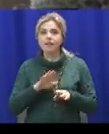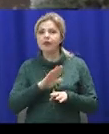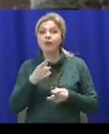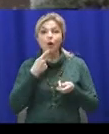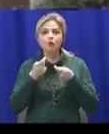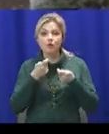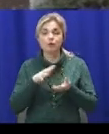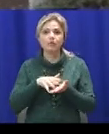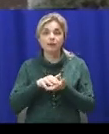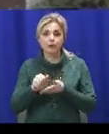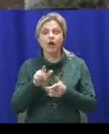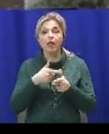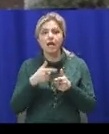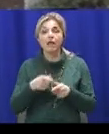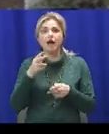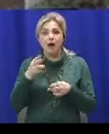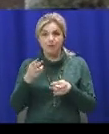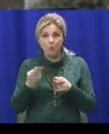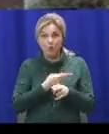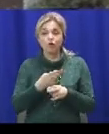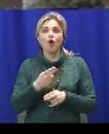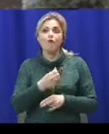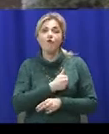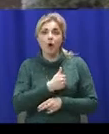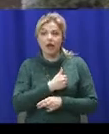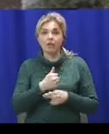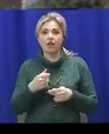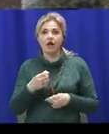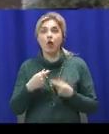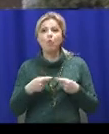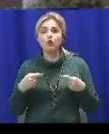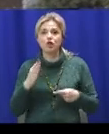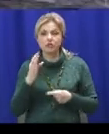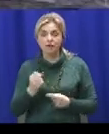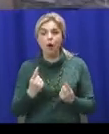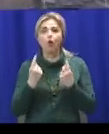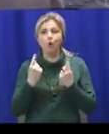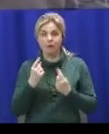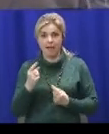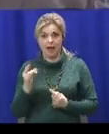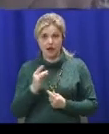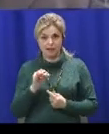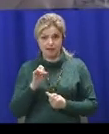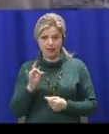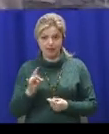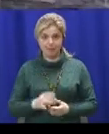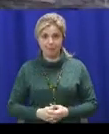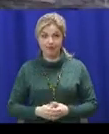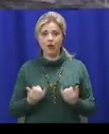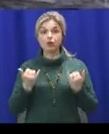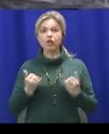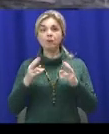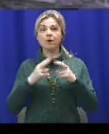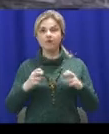знищення або пошкодження військового майна, що заподіяла шкоду у великих розмірах. Наразі тривають